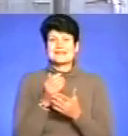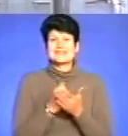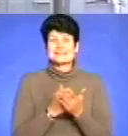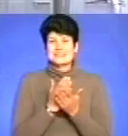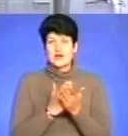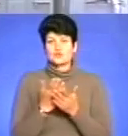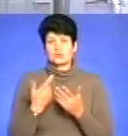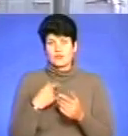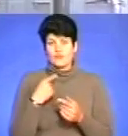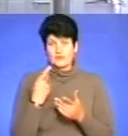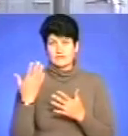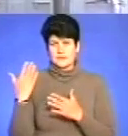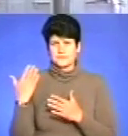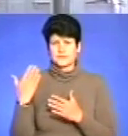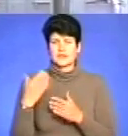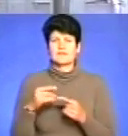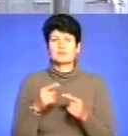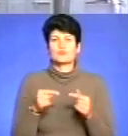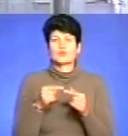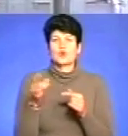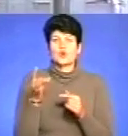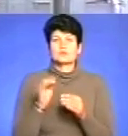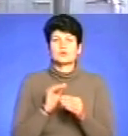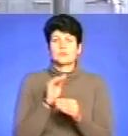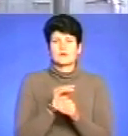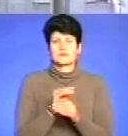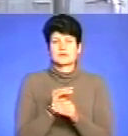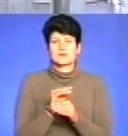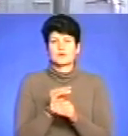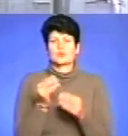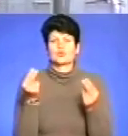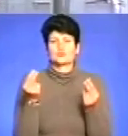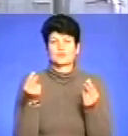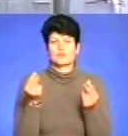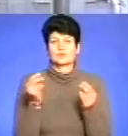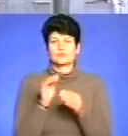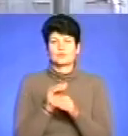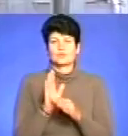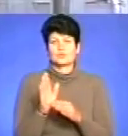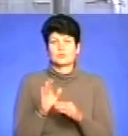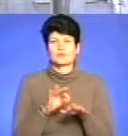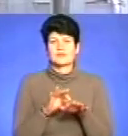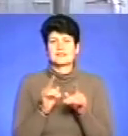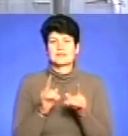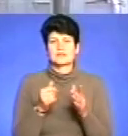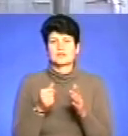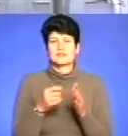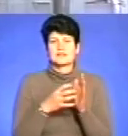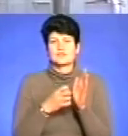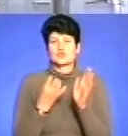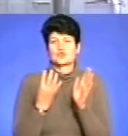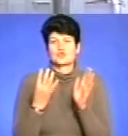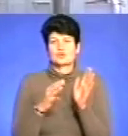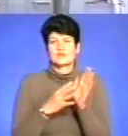який я вже сказав вище, відповідно, розмір доплати цільової грошової допомоги буде їм проведено лише до 949